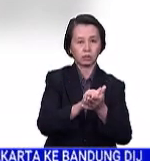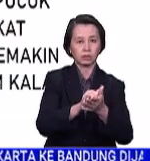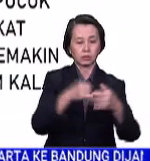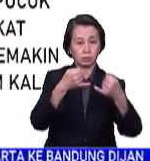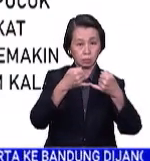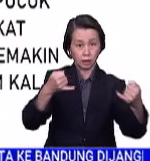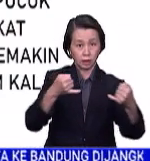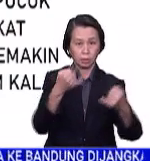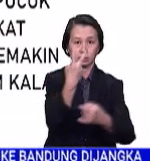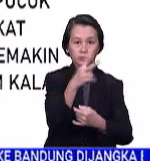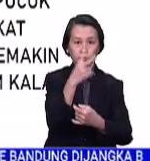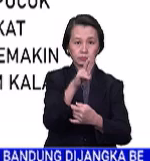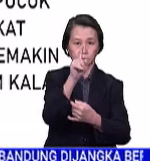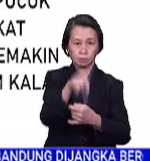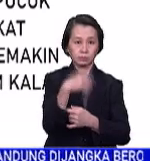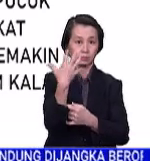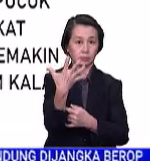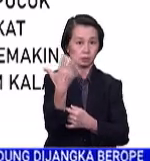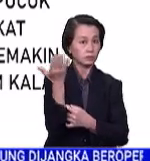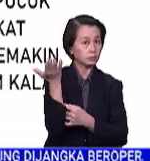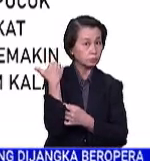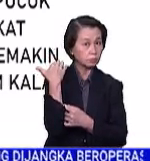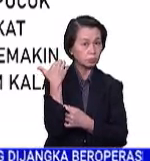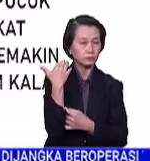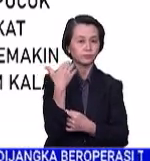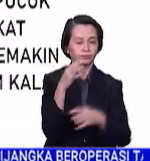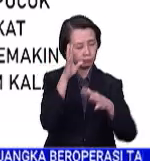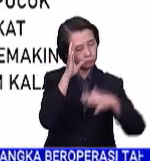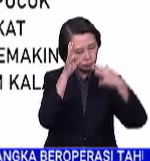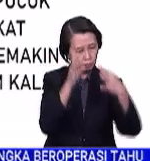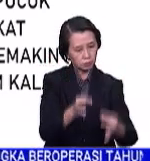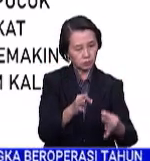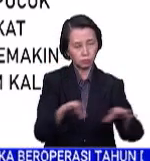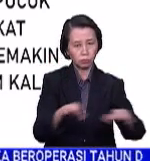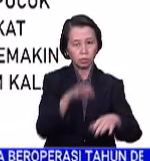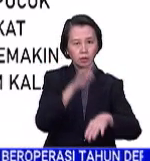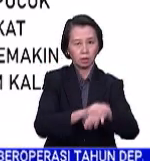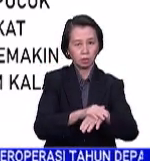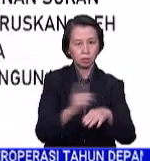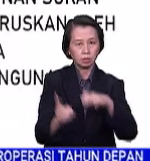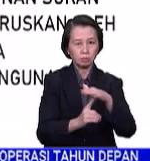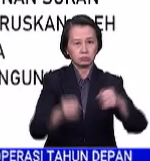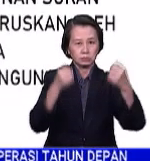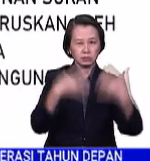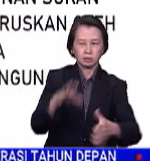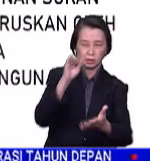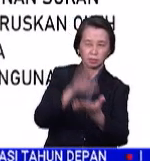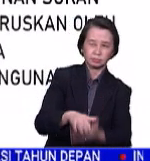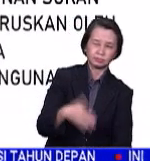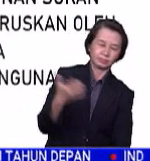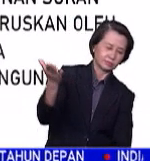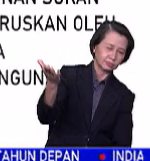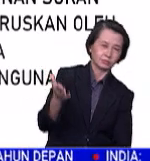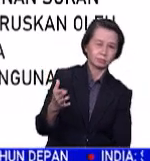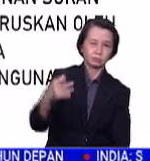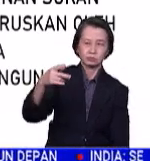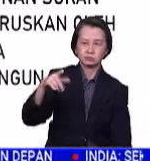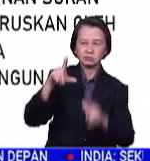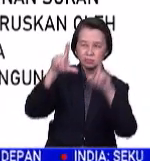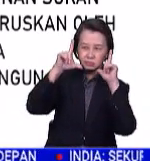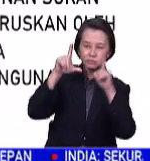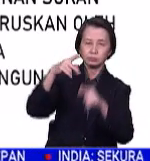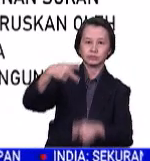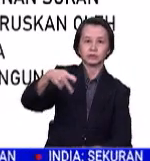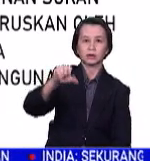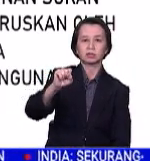pada 12 Mei lalu. Tambah beliau, keputusan itu dibuat atas dasar hilang kepercayaan terhadap kredibiliti